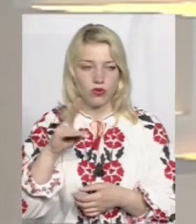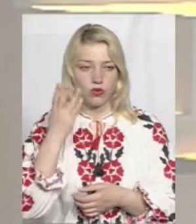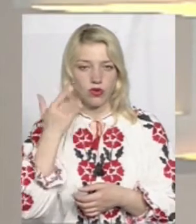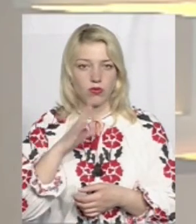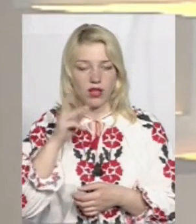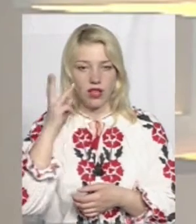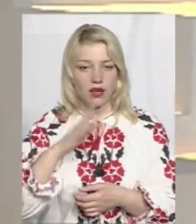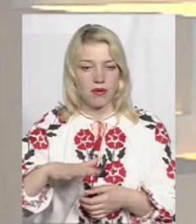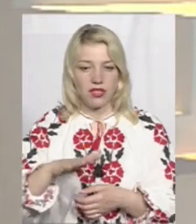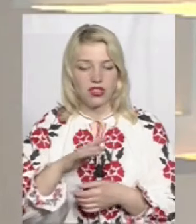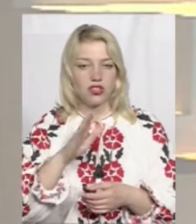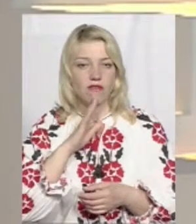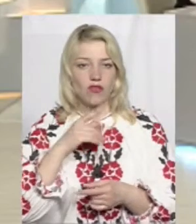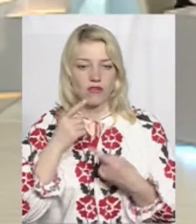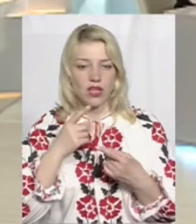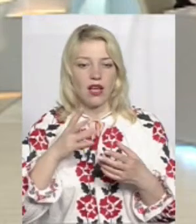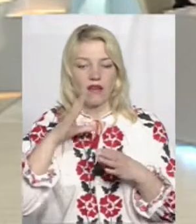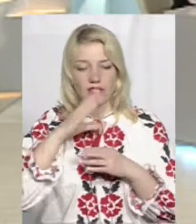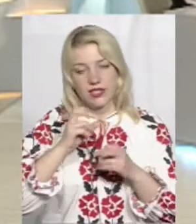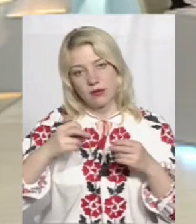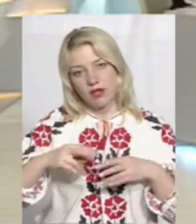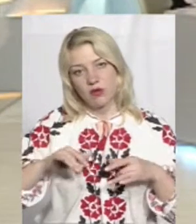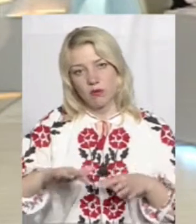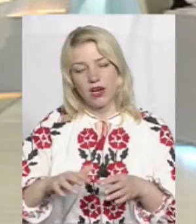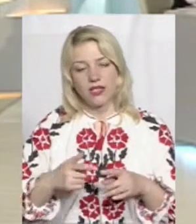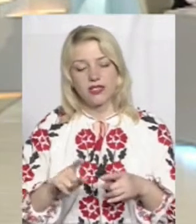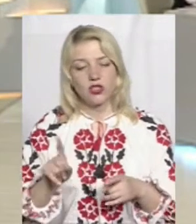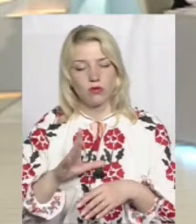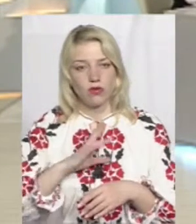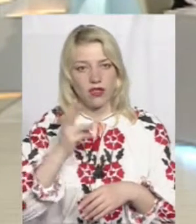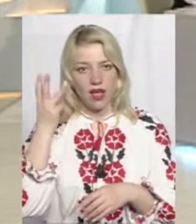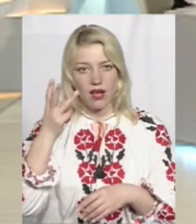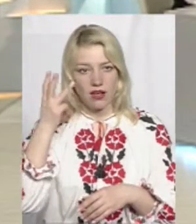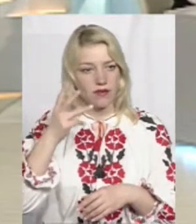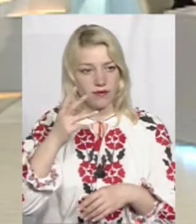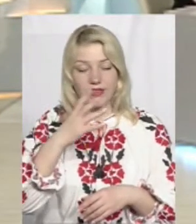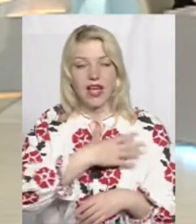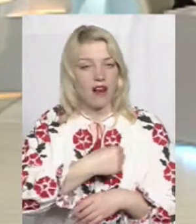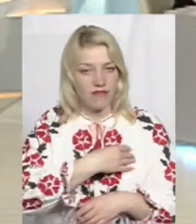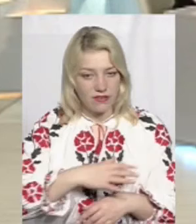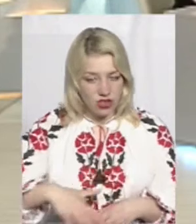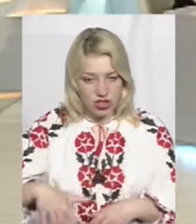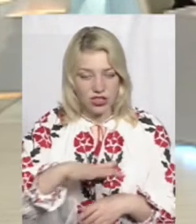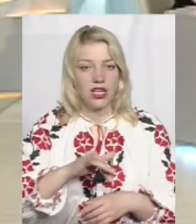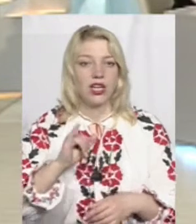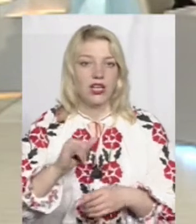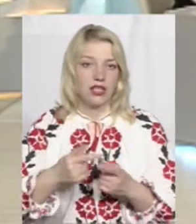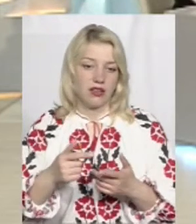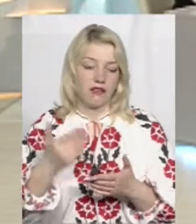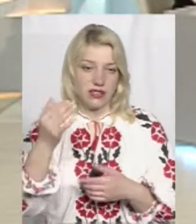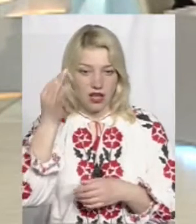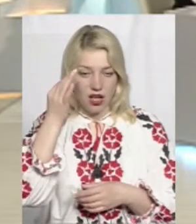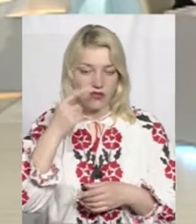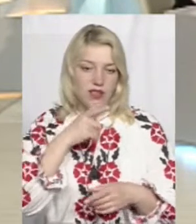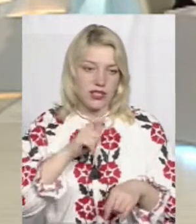була на Хмельниччині, вона відзначила ефективність спецоперації тієї, що була на Львівщині, але от і ви згадували, і наші експерти в